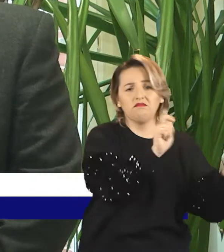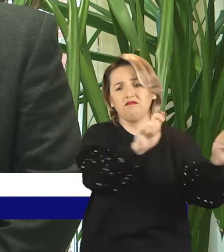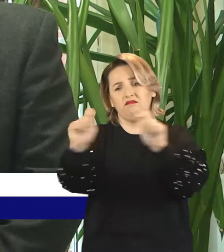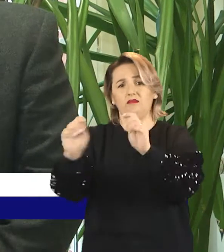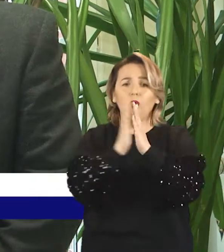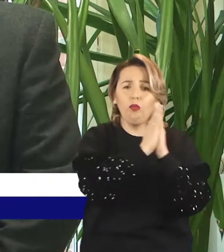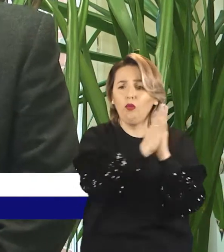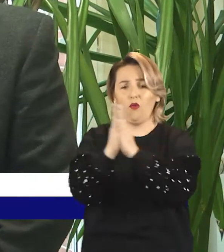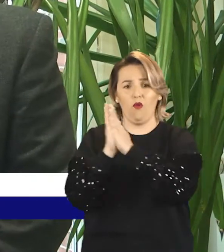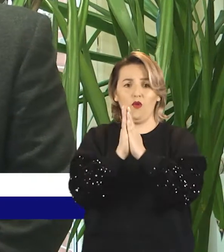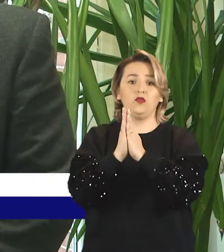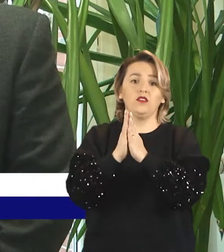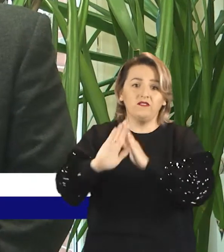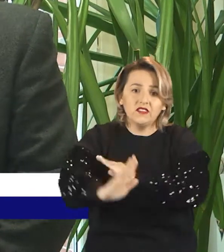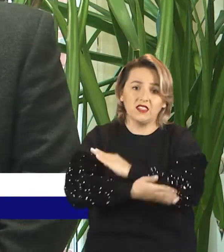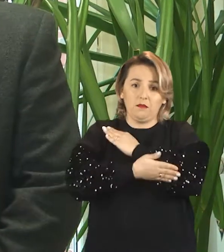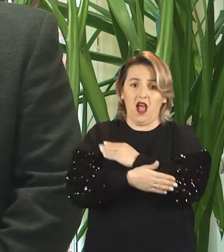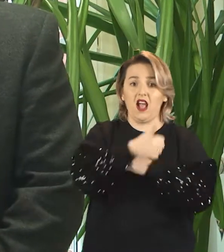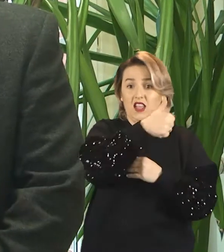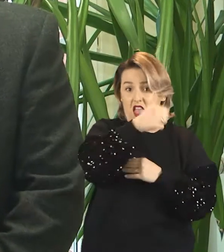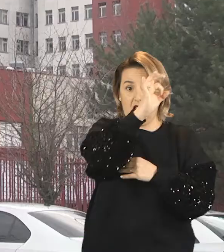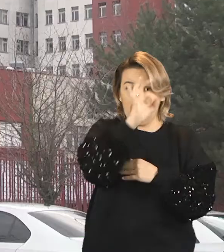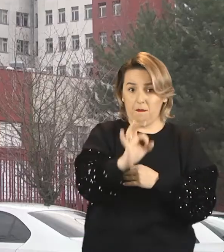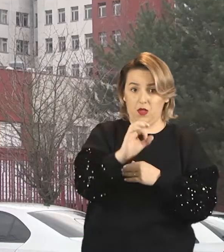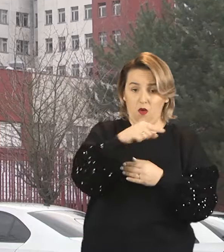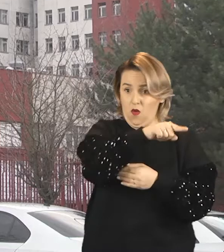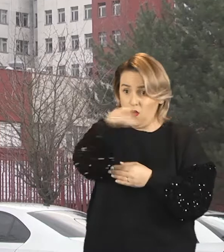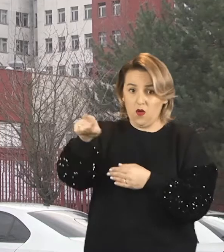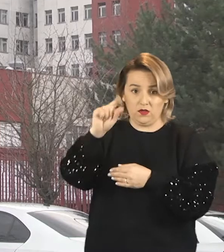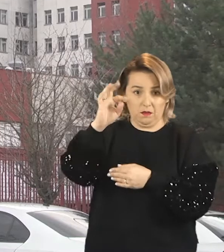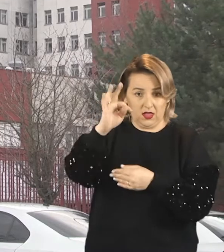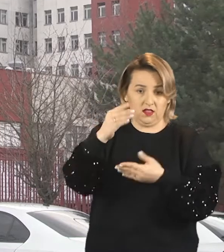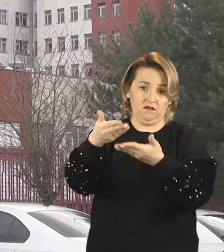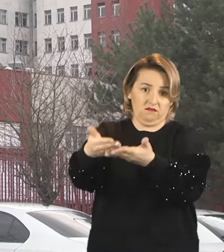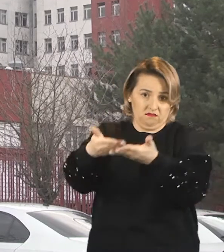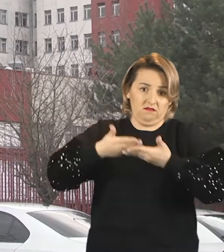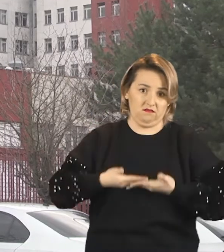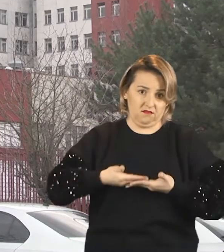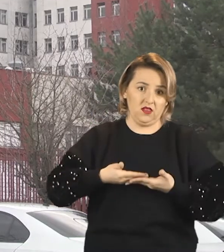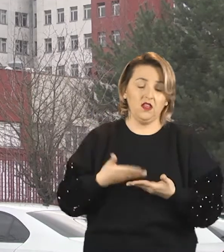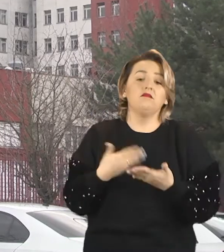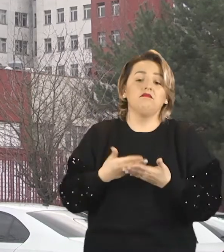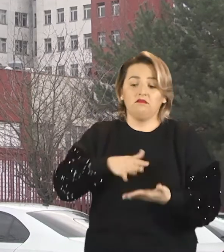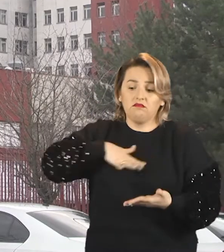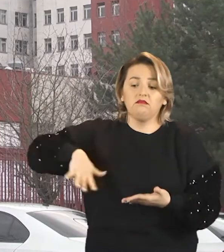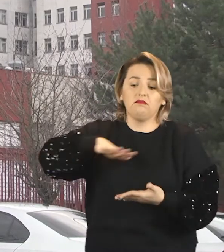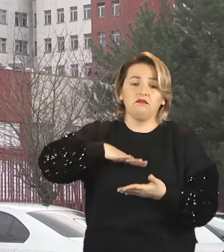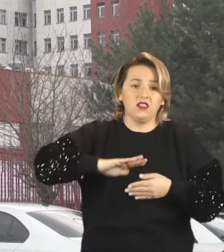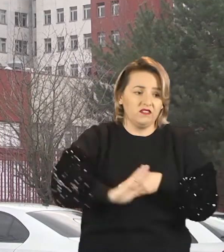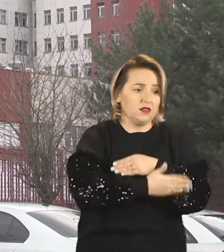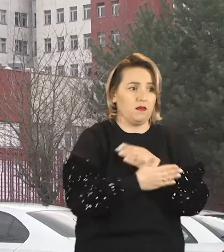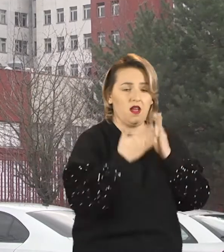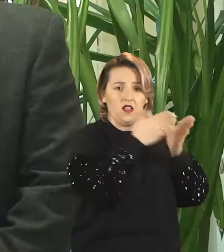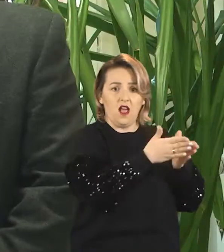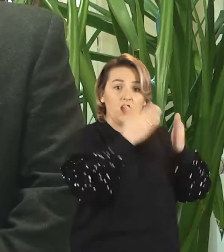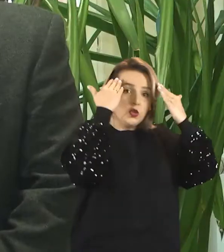Państwa o wsparcie fundacji. Poprzez przekazanie tego 1% podatku dochodowego głównie wspieramy szpital